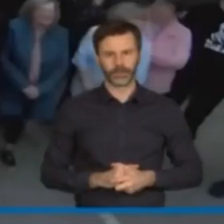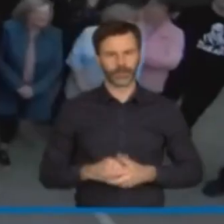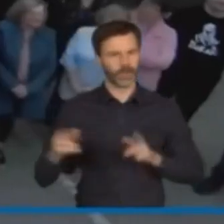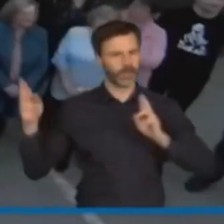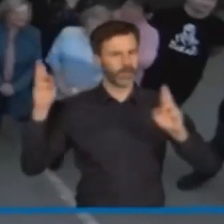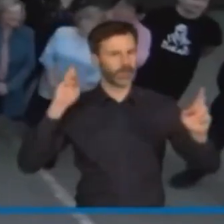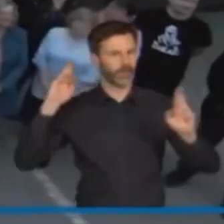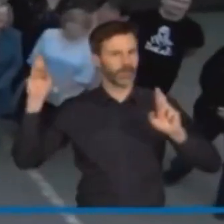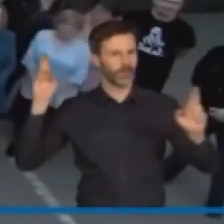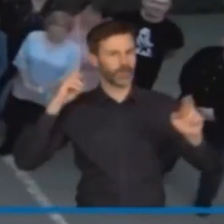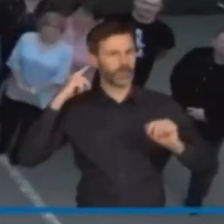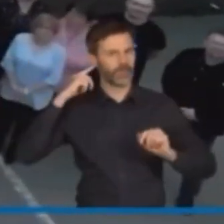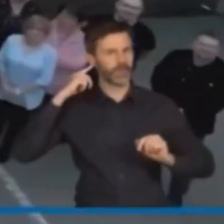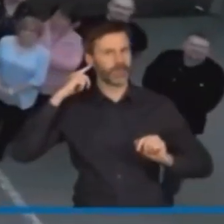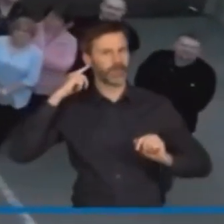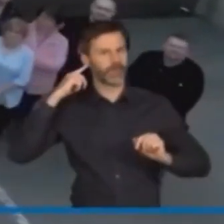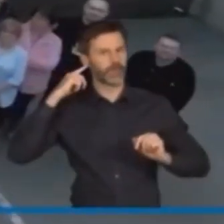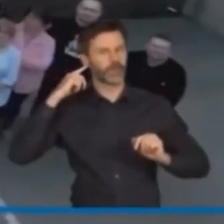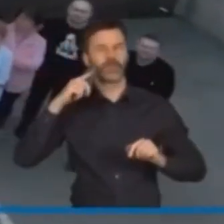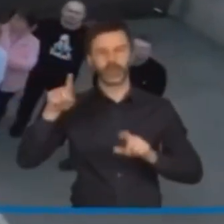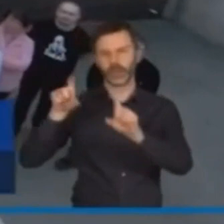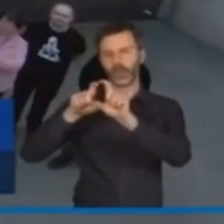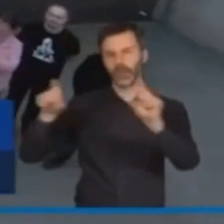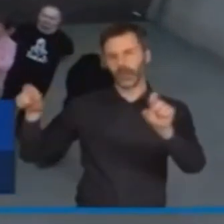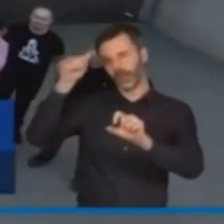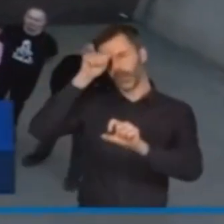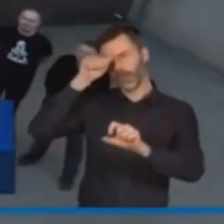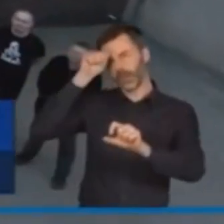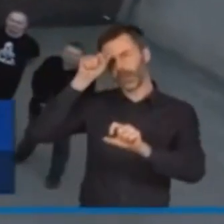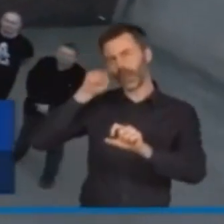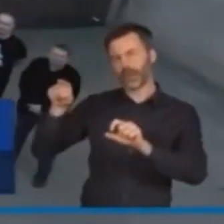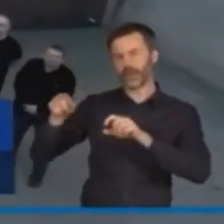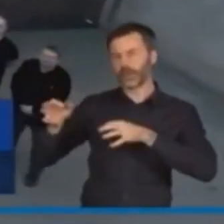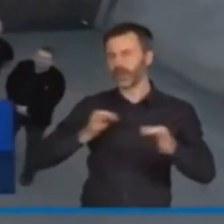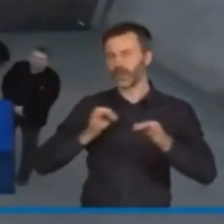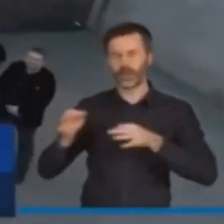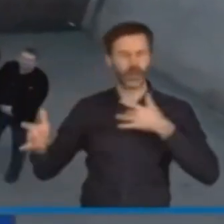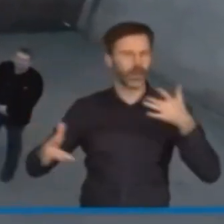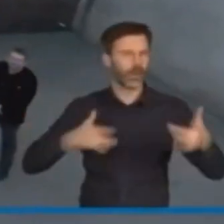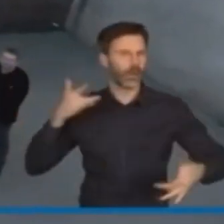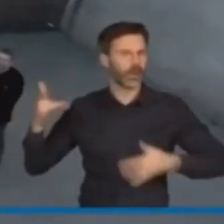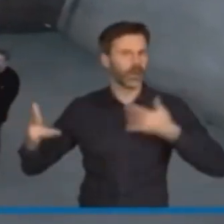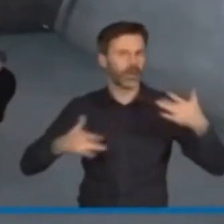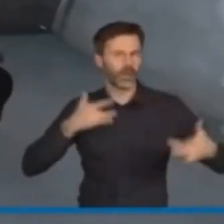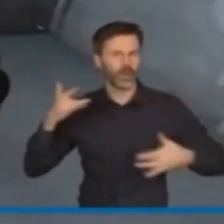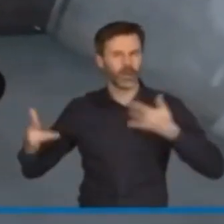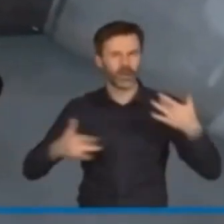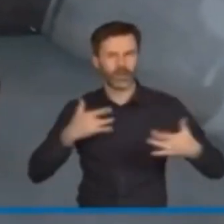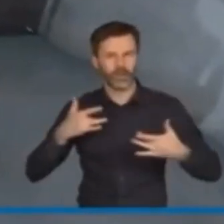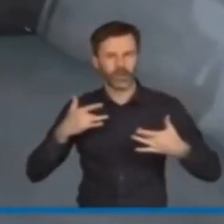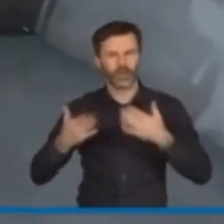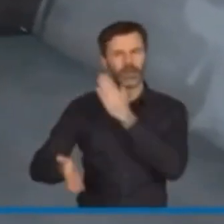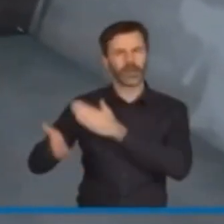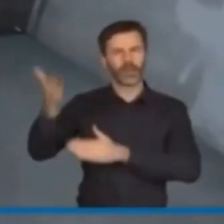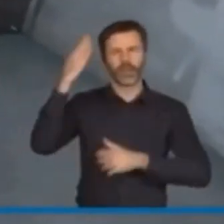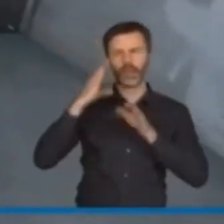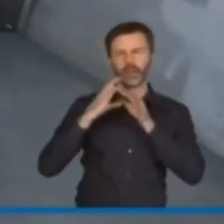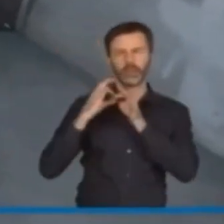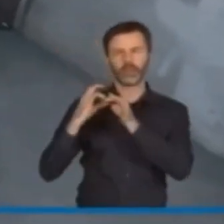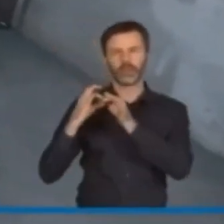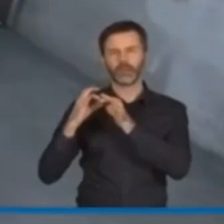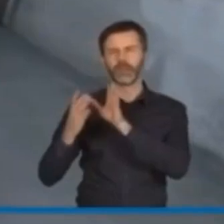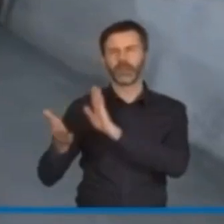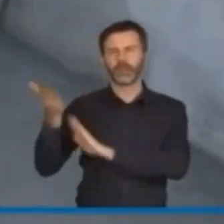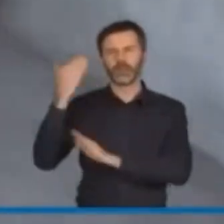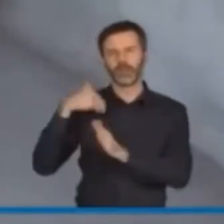Ten napis przeszedł już do historii, tragicznej historii. W ramach Solidarności z ofiarami wojny zabitymi w